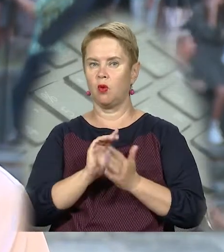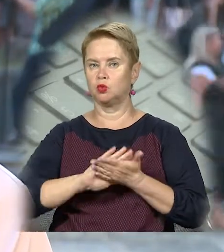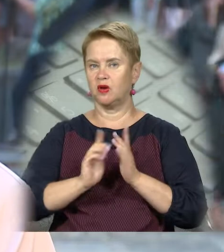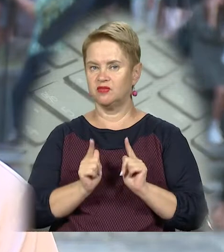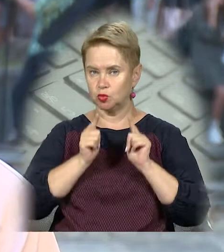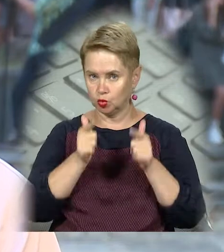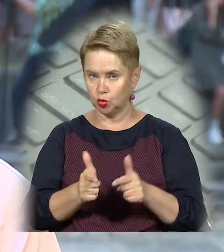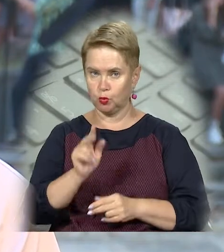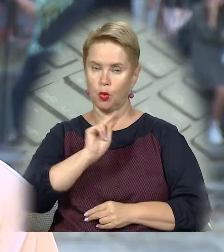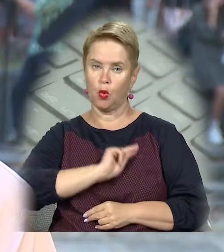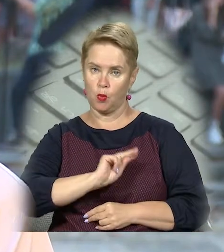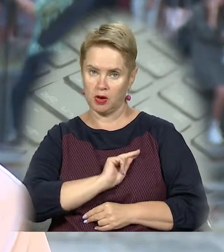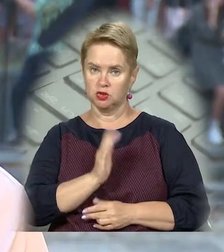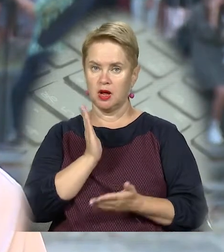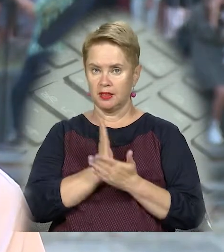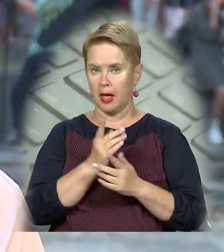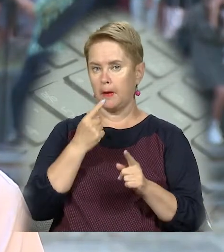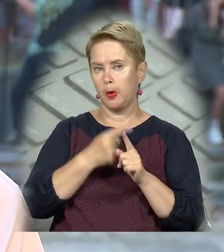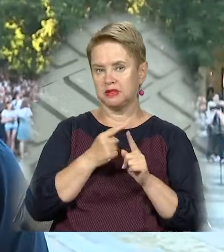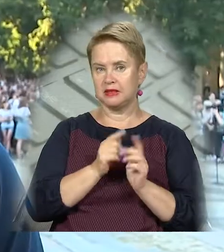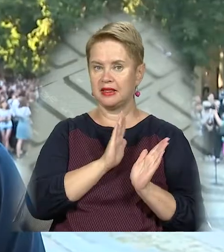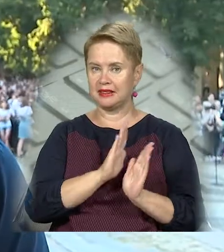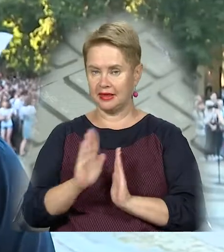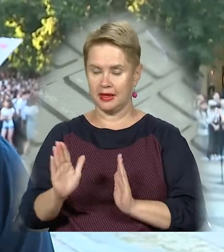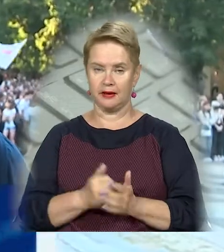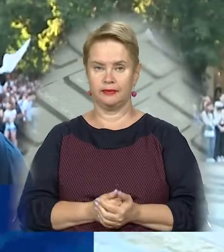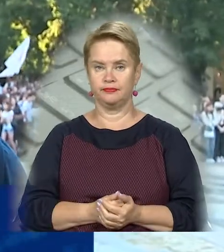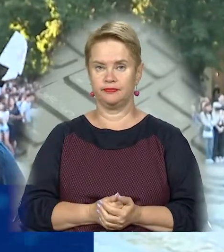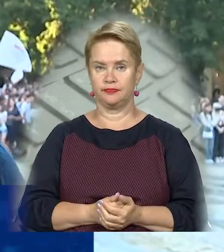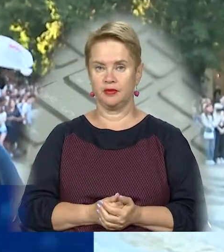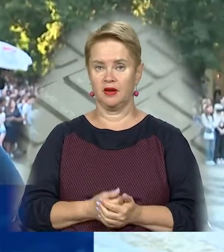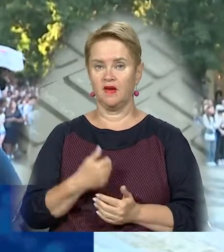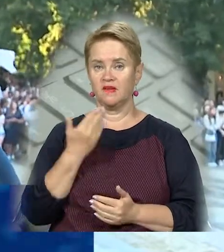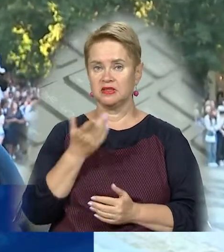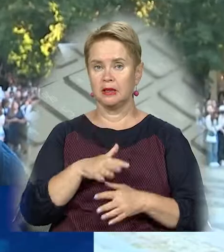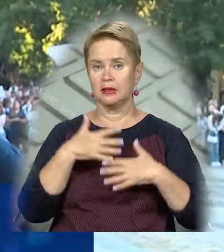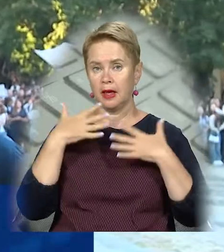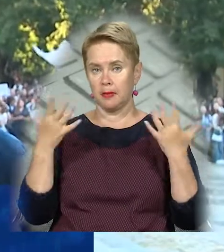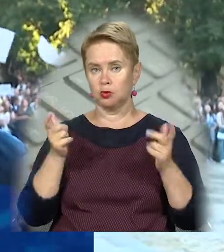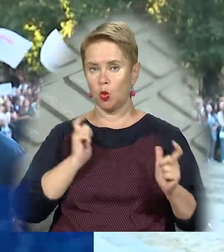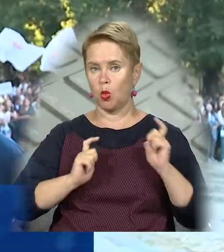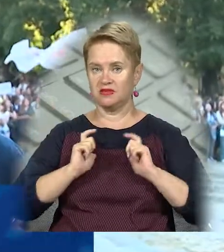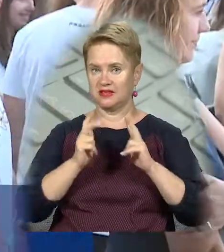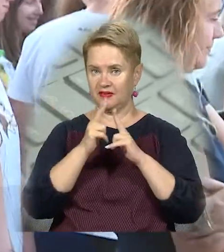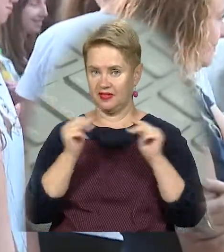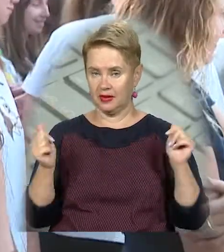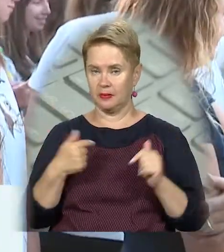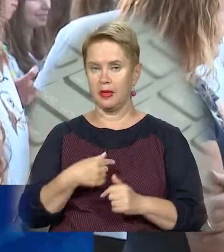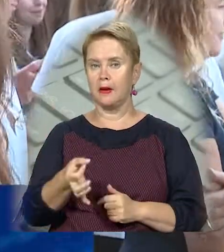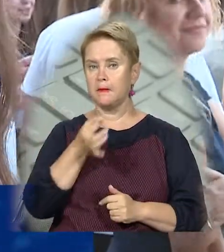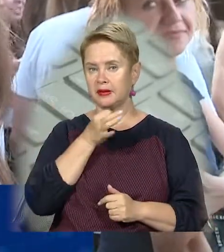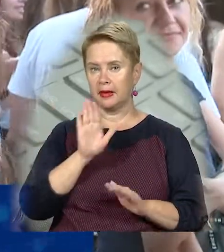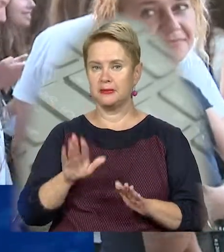але ми активно працюємо і важливо, що є позитивна динаміка. ДНУ, ось це найбільше воно все до Дніпрі. Мені